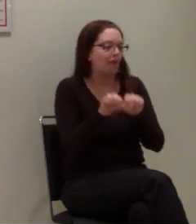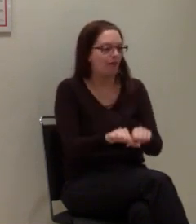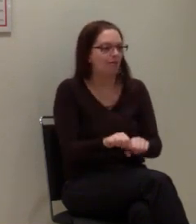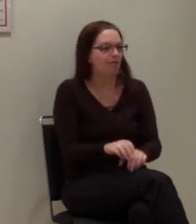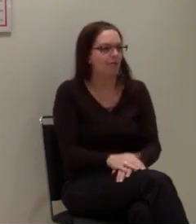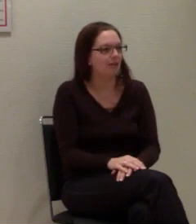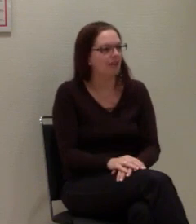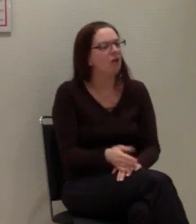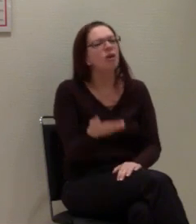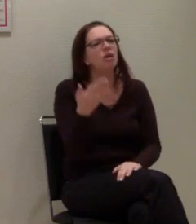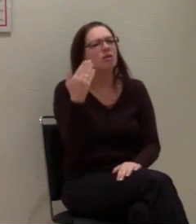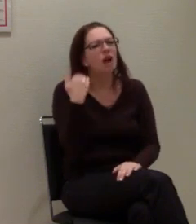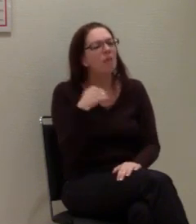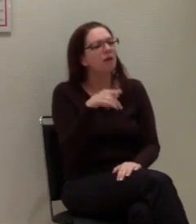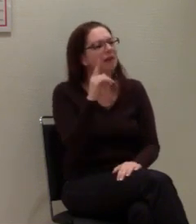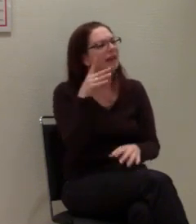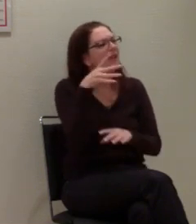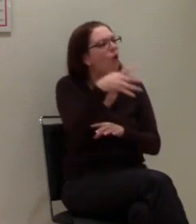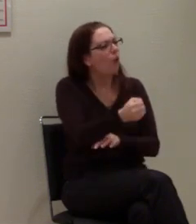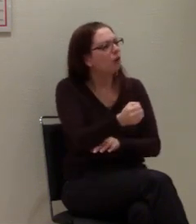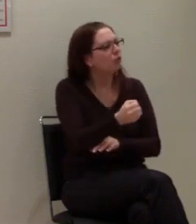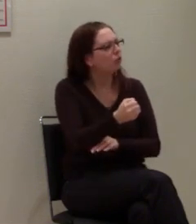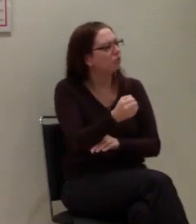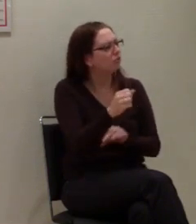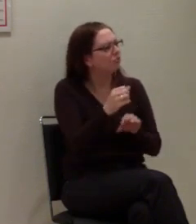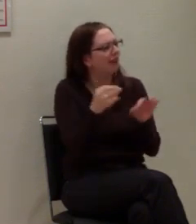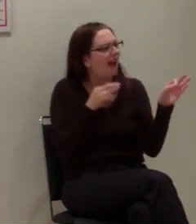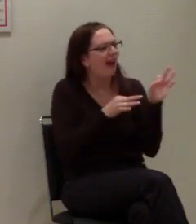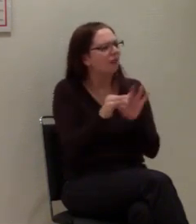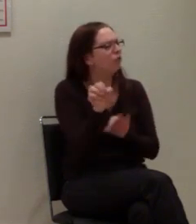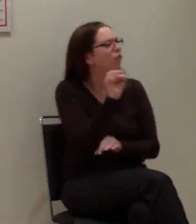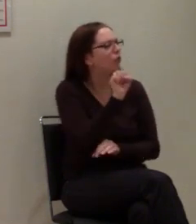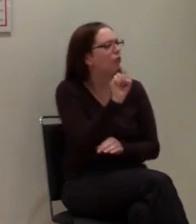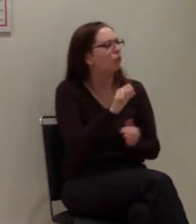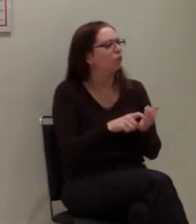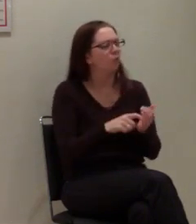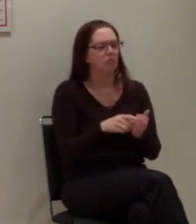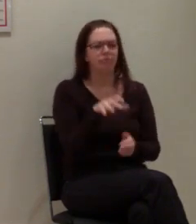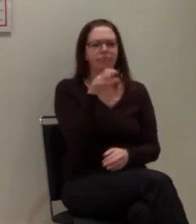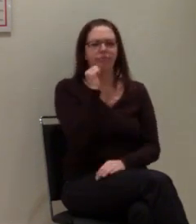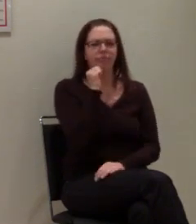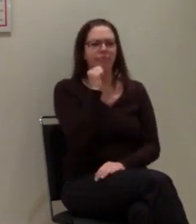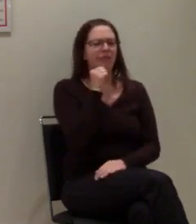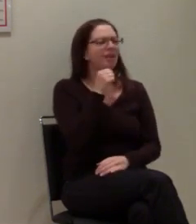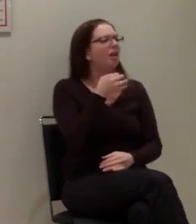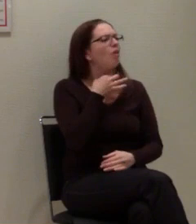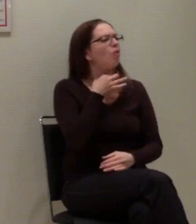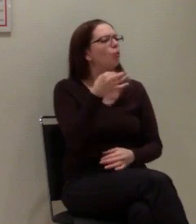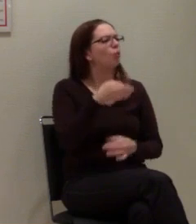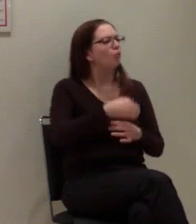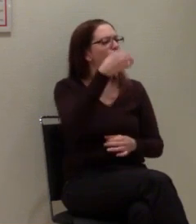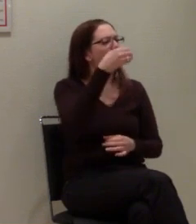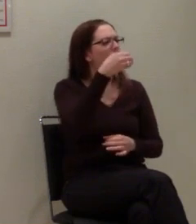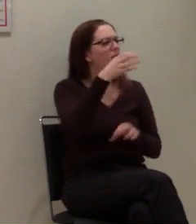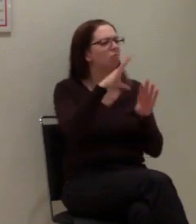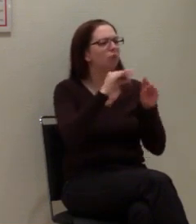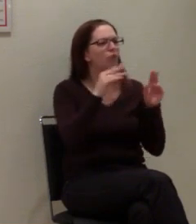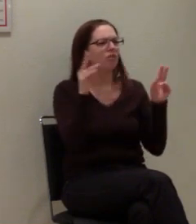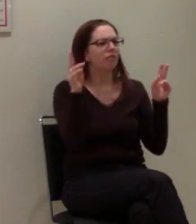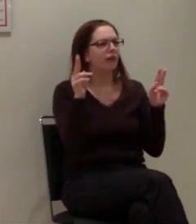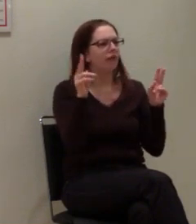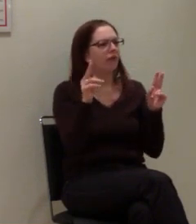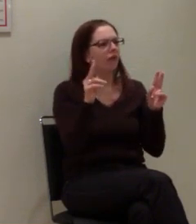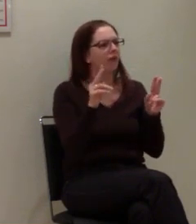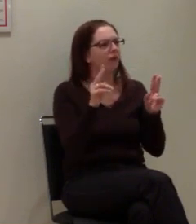Der Grund dafür war einfach, wir haben festgestellt, dass unsere Notrufs sollen immer weniger verwendet wurden und immer mehr Leute in der Rettungsleitstelle angerufen haben